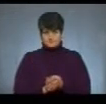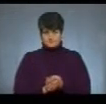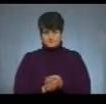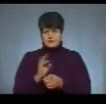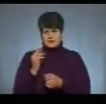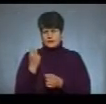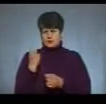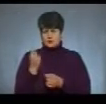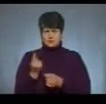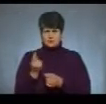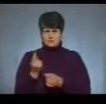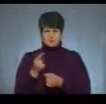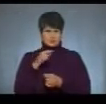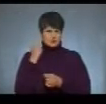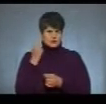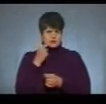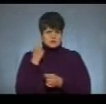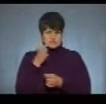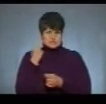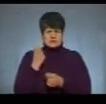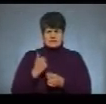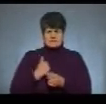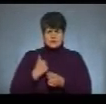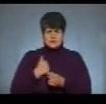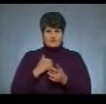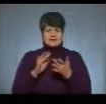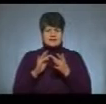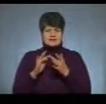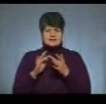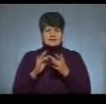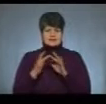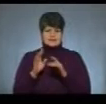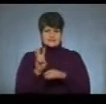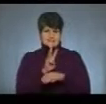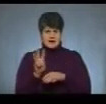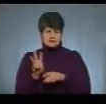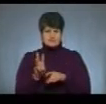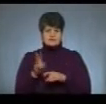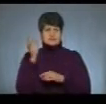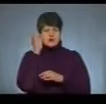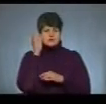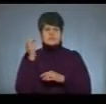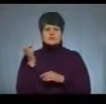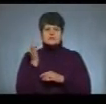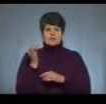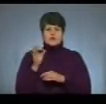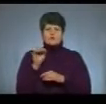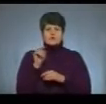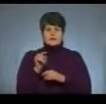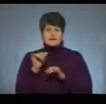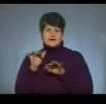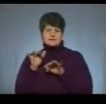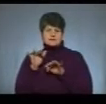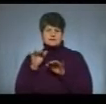одному з російських військових сайтів згадувалася історія про те, як загнали